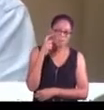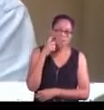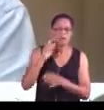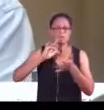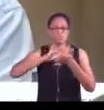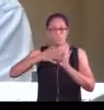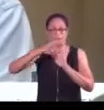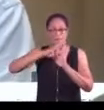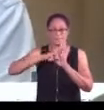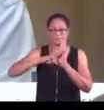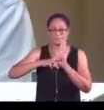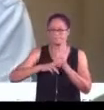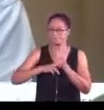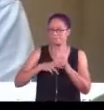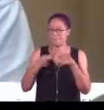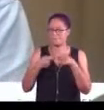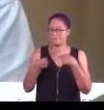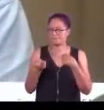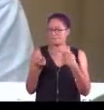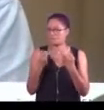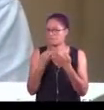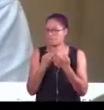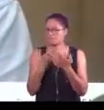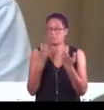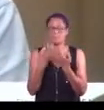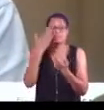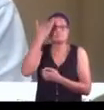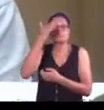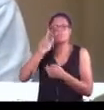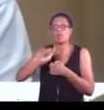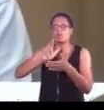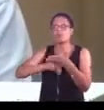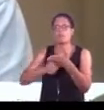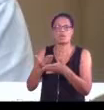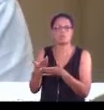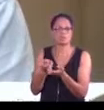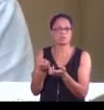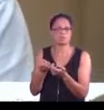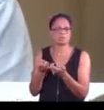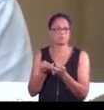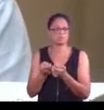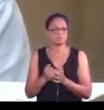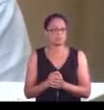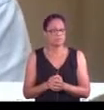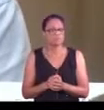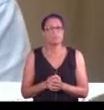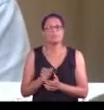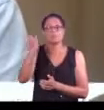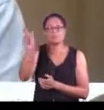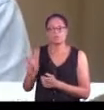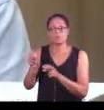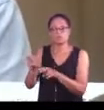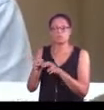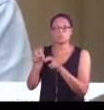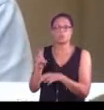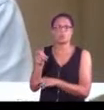règles n'étaient pas bien observées. Parce que lorsqu'il y a le contrat, l'agriculteur